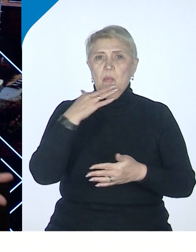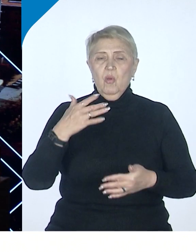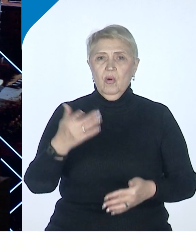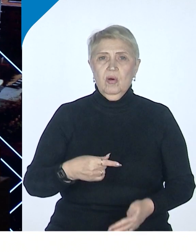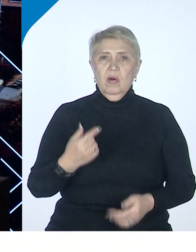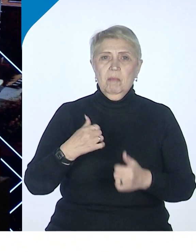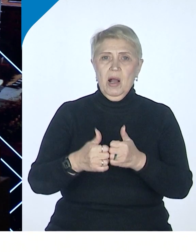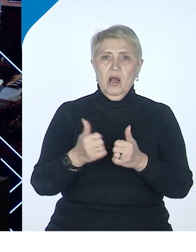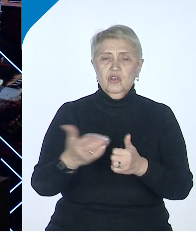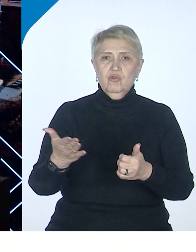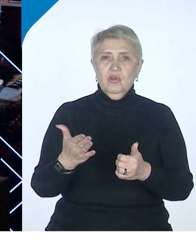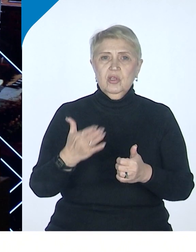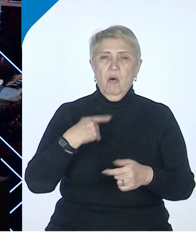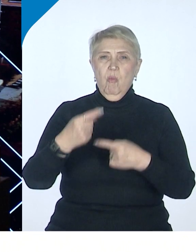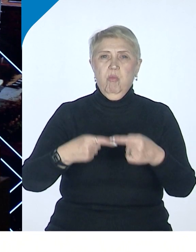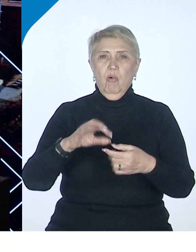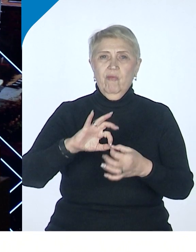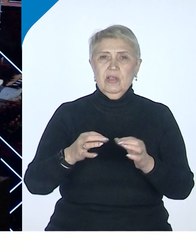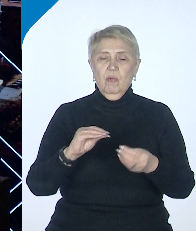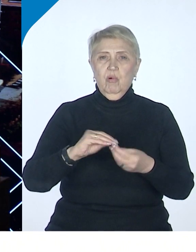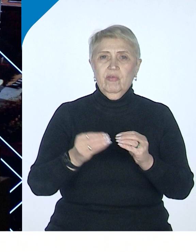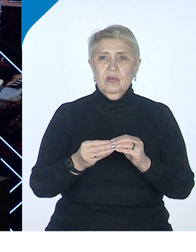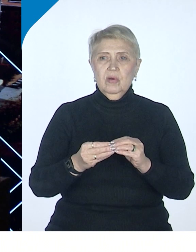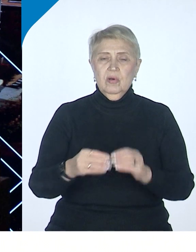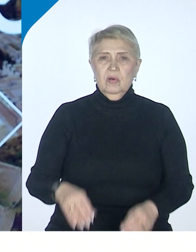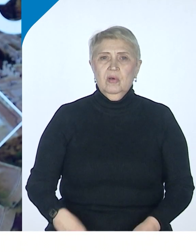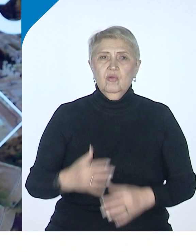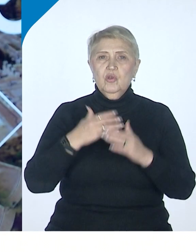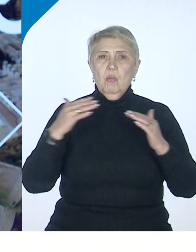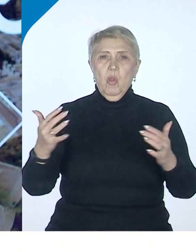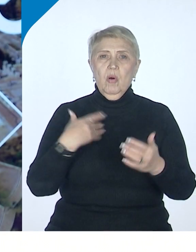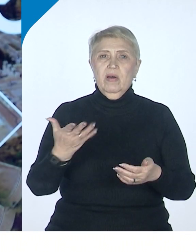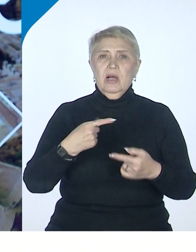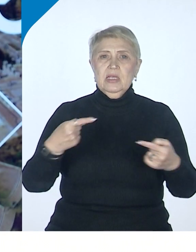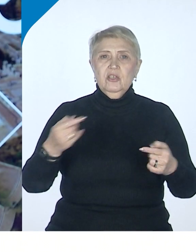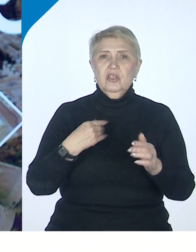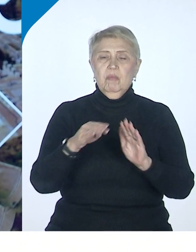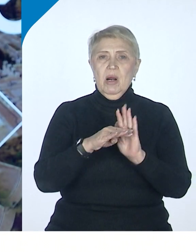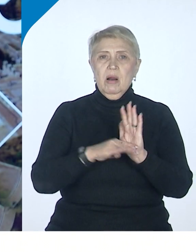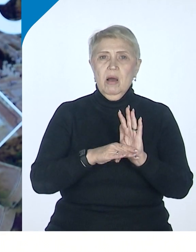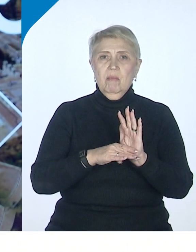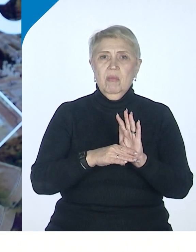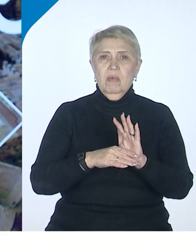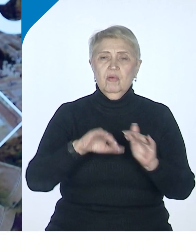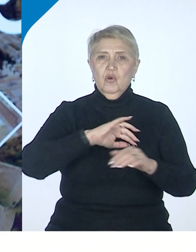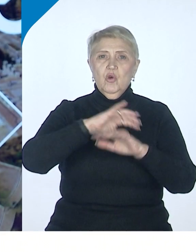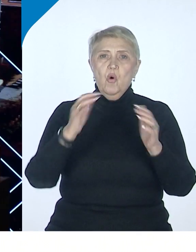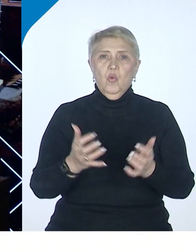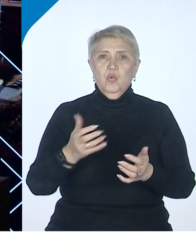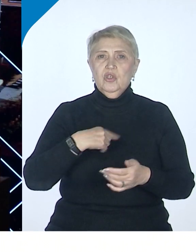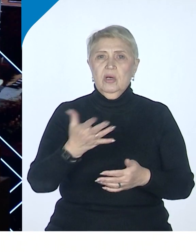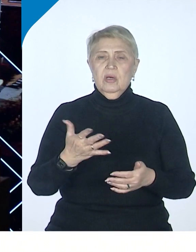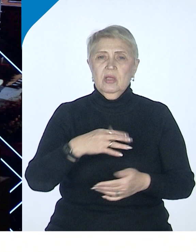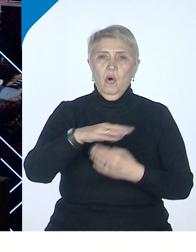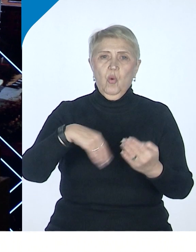каждому поводу. У нас куча стратегий, куча программ, там, куча проектов, включая